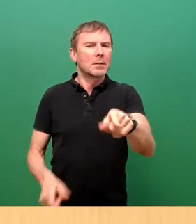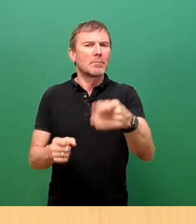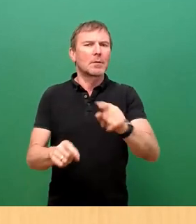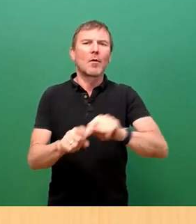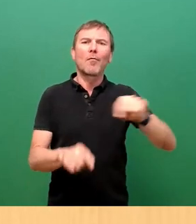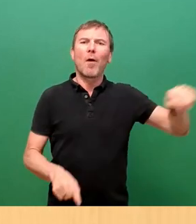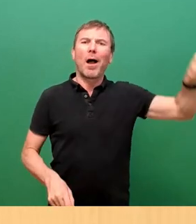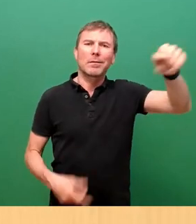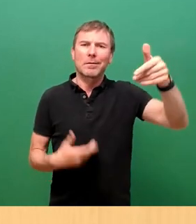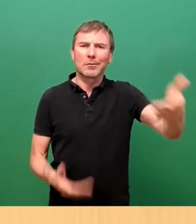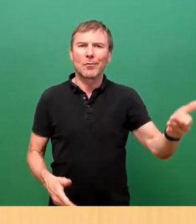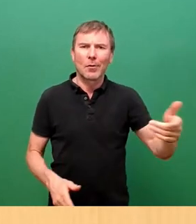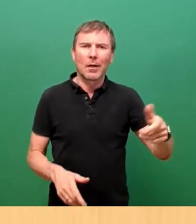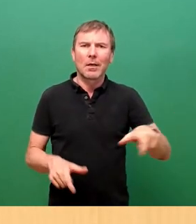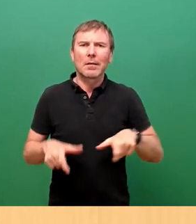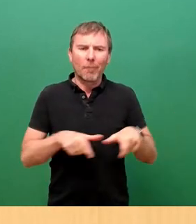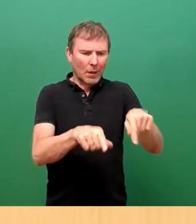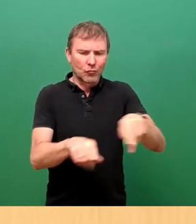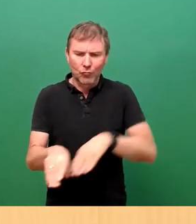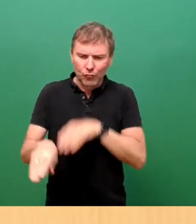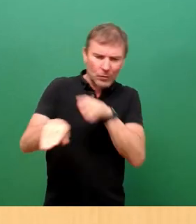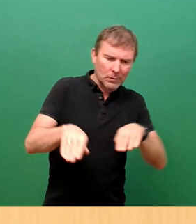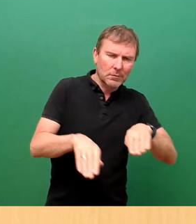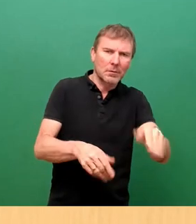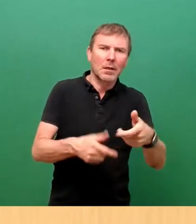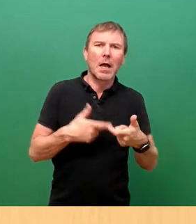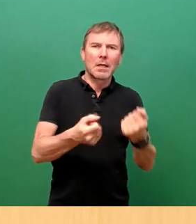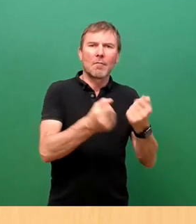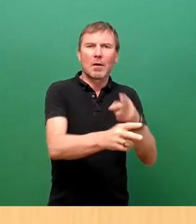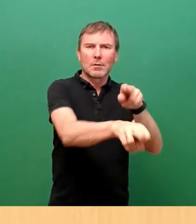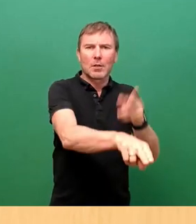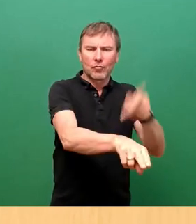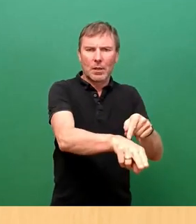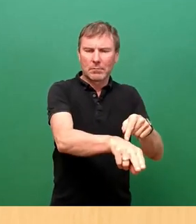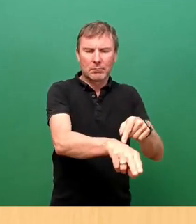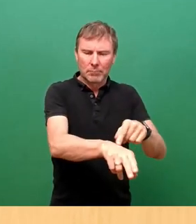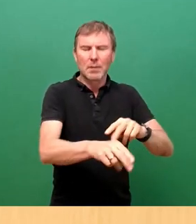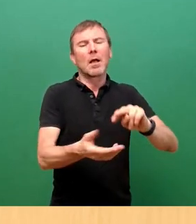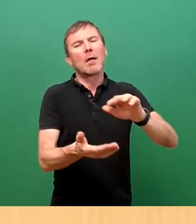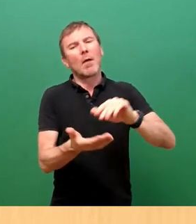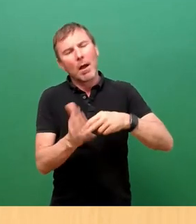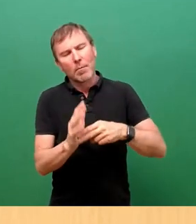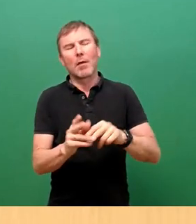auf den Gleisen Lieferfahrzeuge stehen, sondern dass es bei der Planung berücksichtigt.